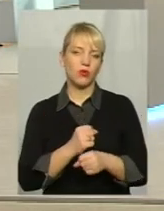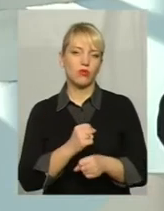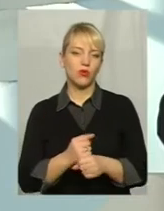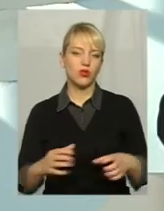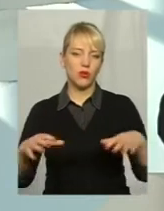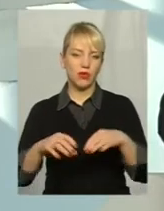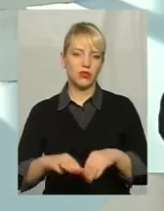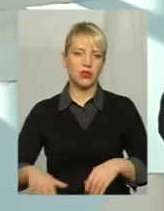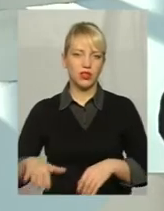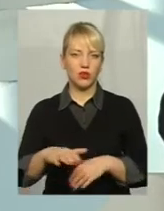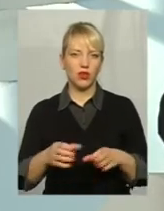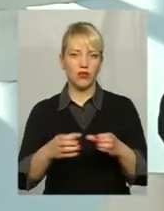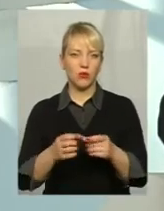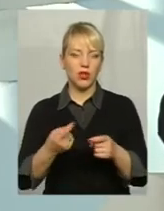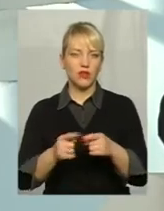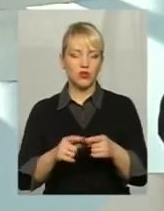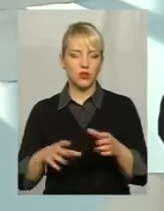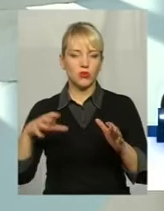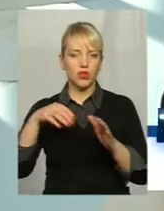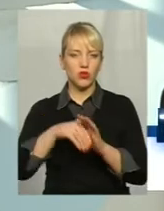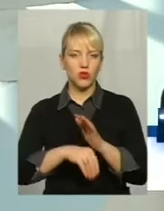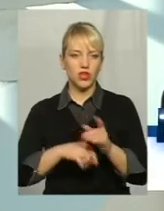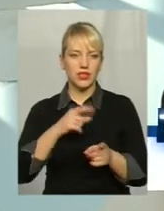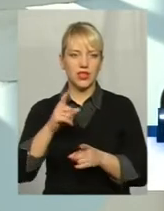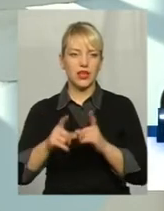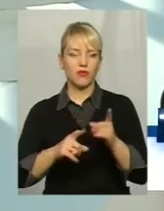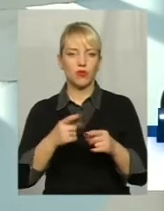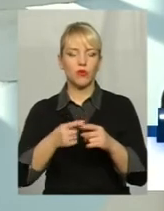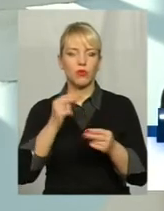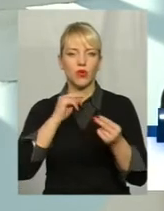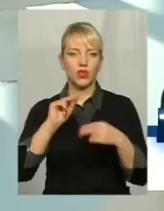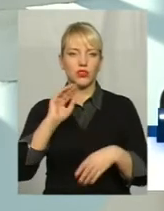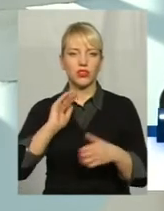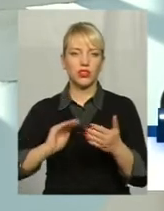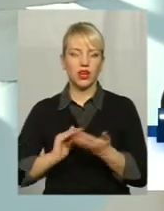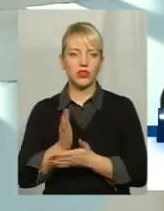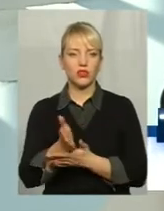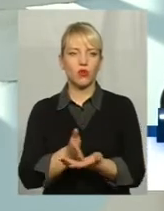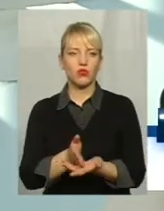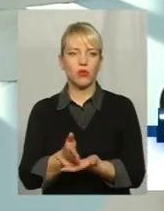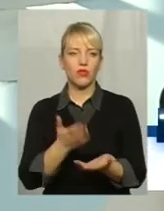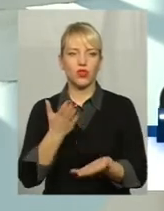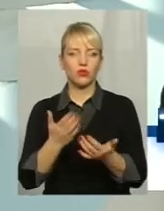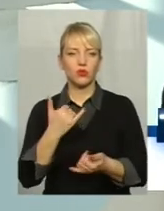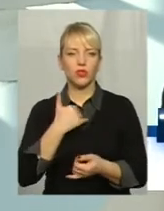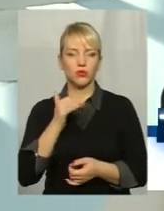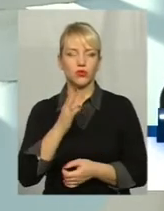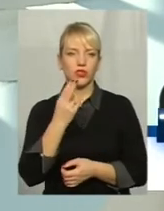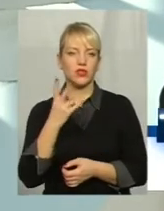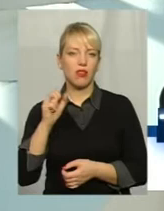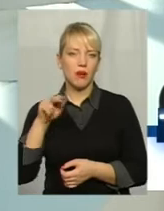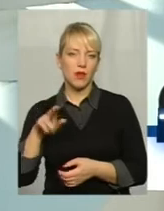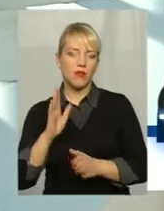'єднаної територіальної громади У цьому заключається реформа децентралізації Покращити якість обслуговування Якщо в нас буде ЦНАП, то в